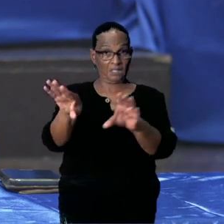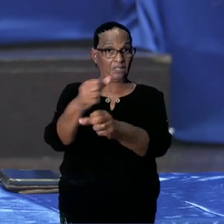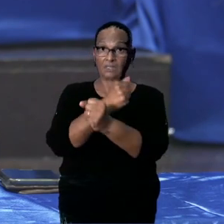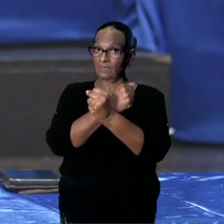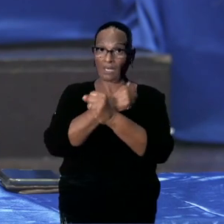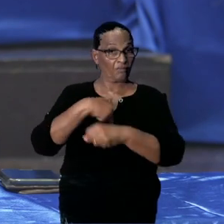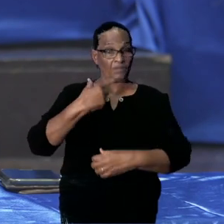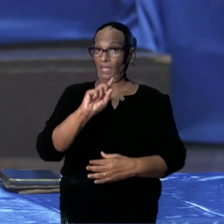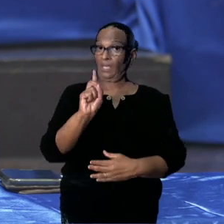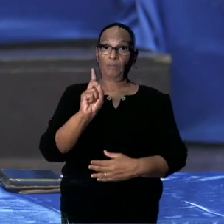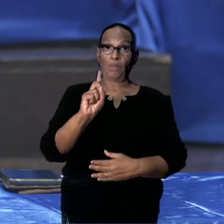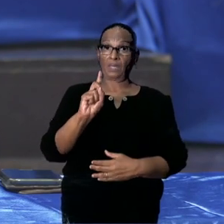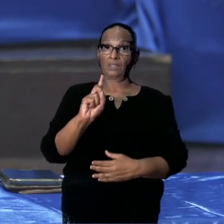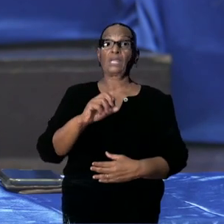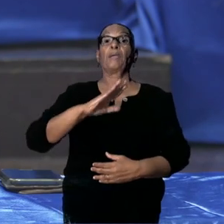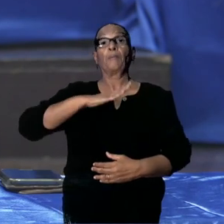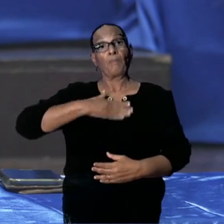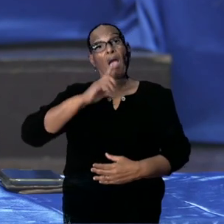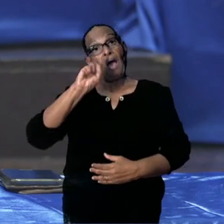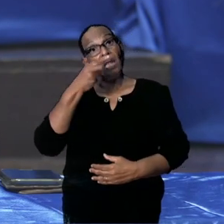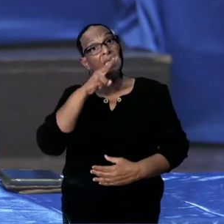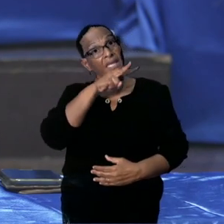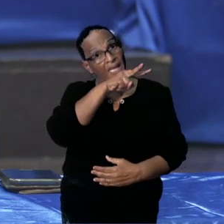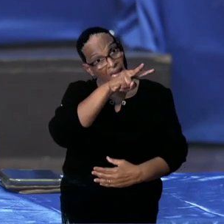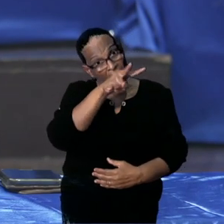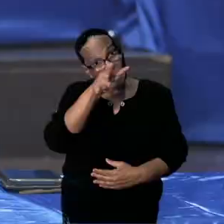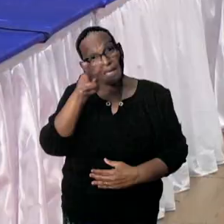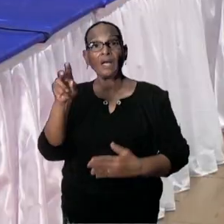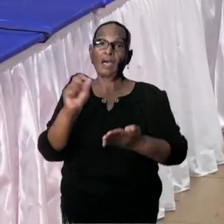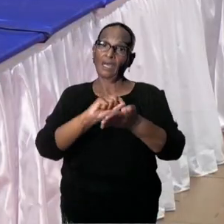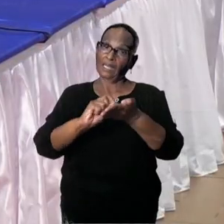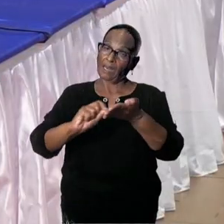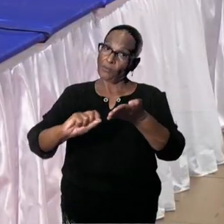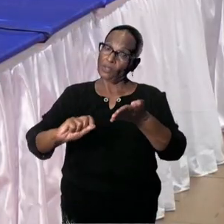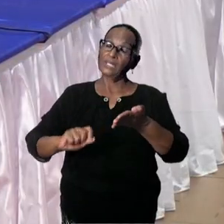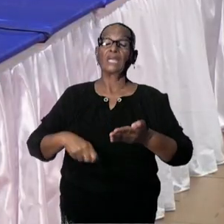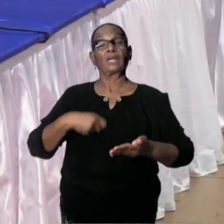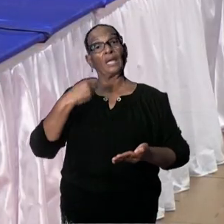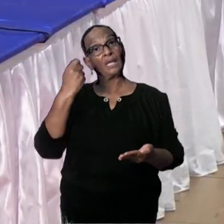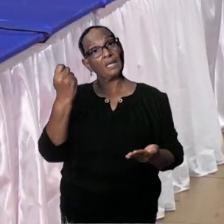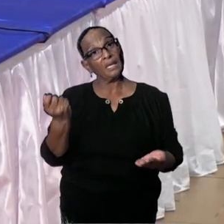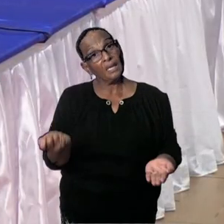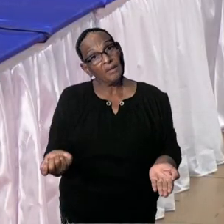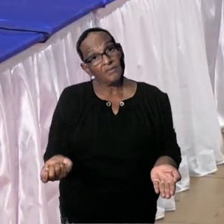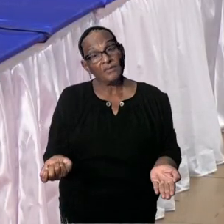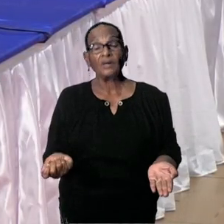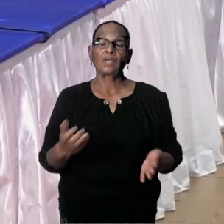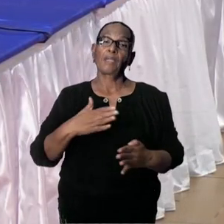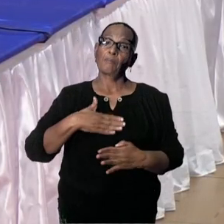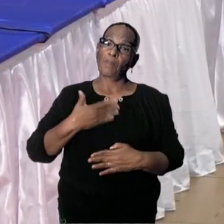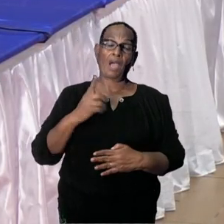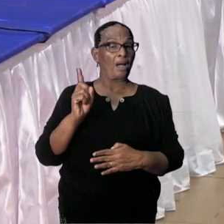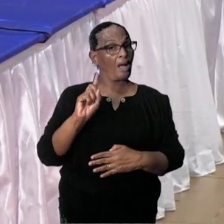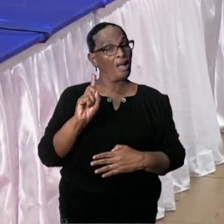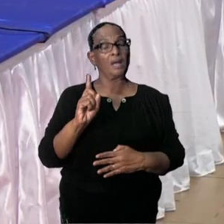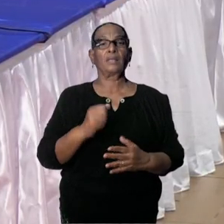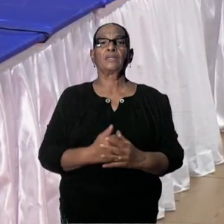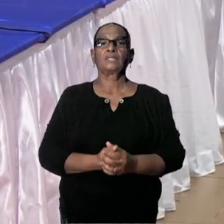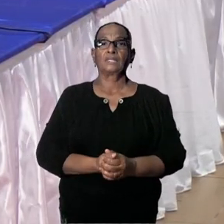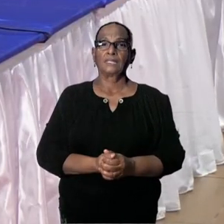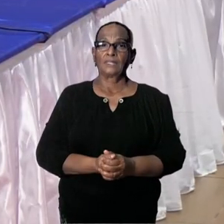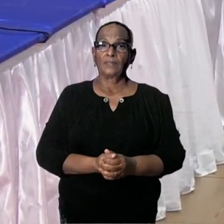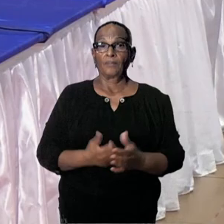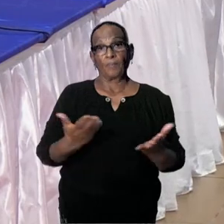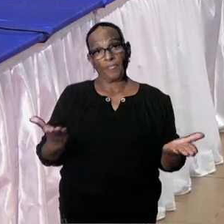constateren wat de bewegingen zijn, ik rapporteer het, en we kunnen zien. Precies zoals ik kwalijk word genomen als ik personen die het